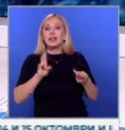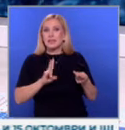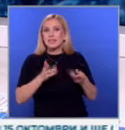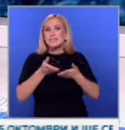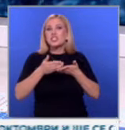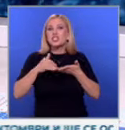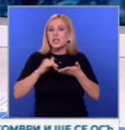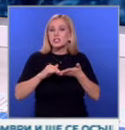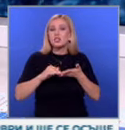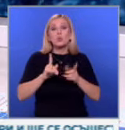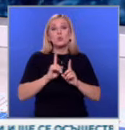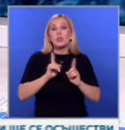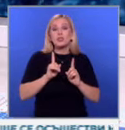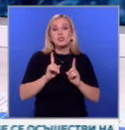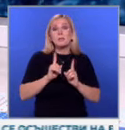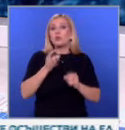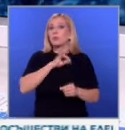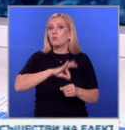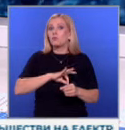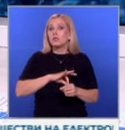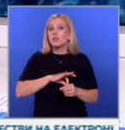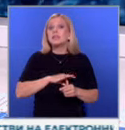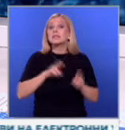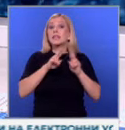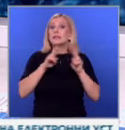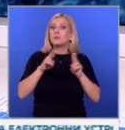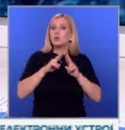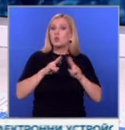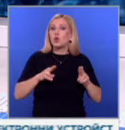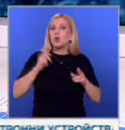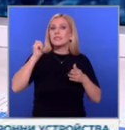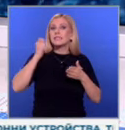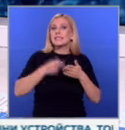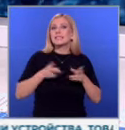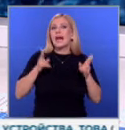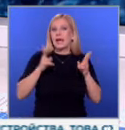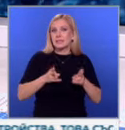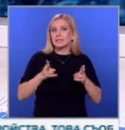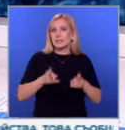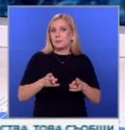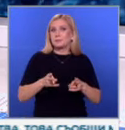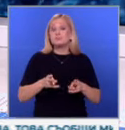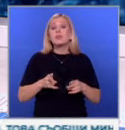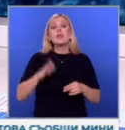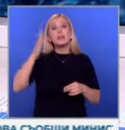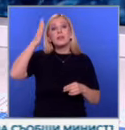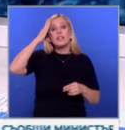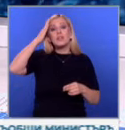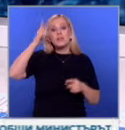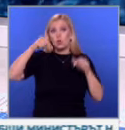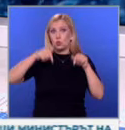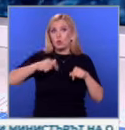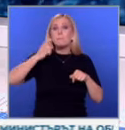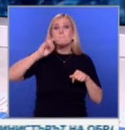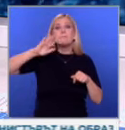може да получи заради международните санкции. Това е мнението на анализатори. Страните от Балканите се определят като важна част от